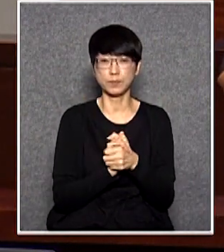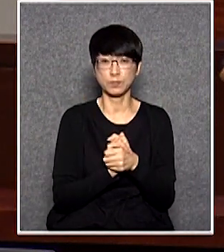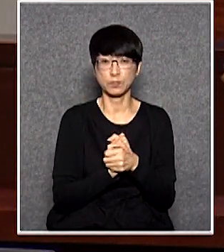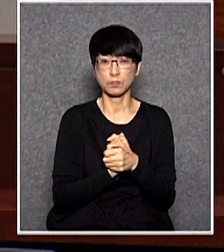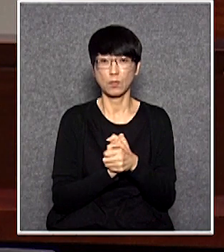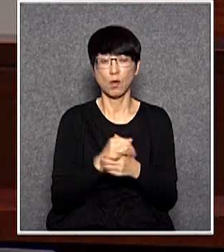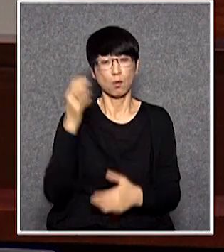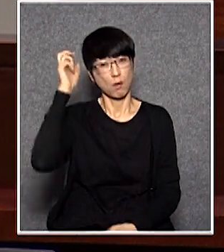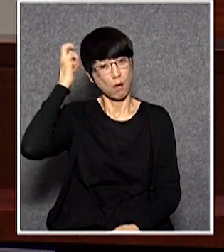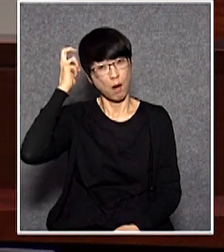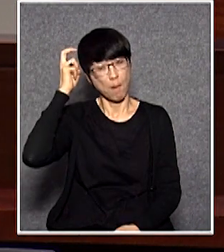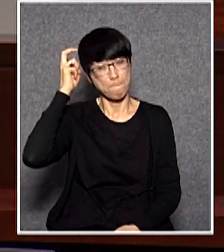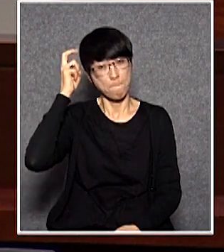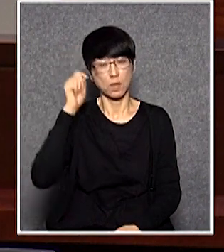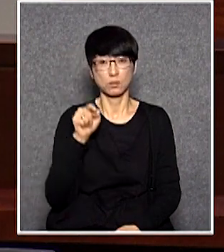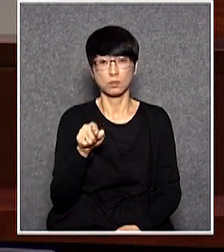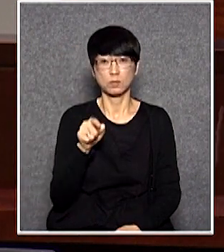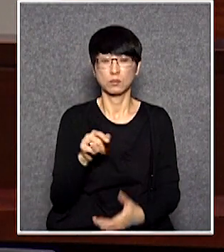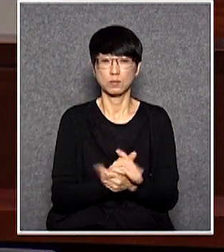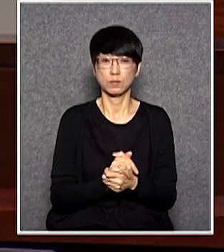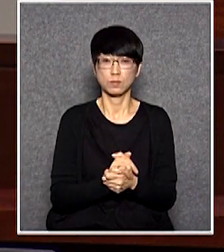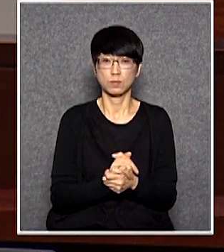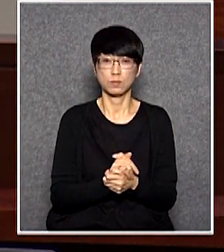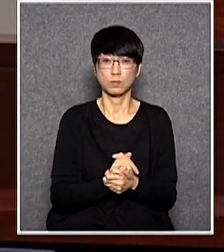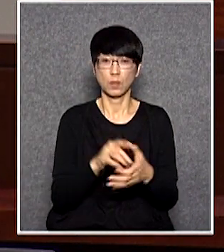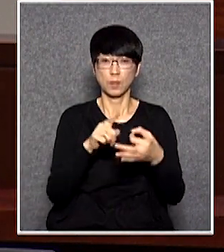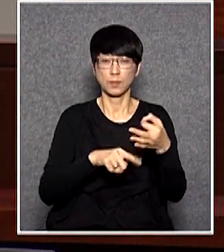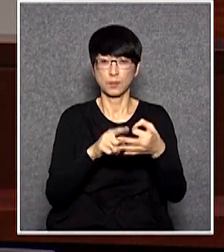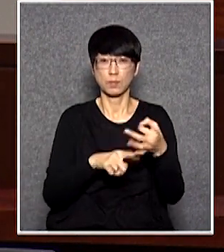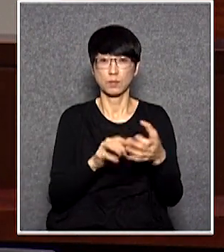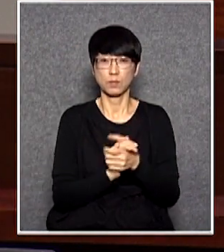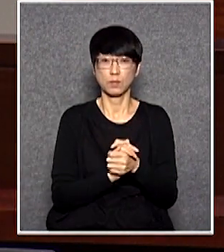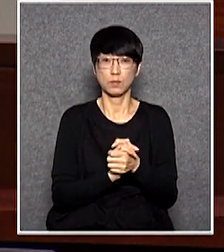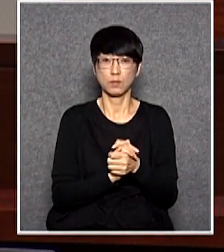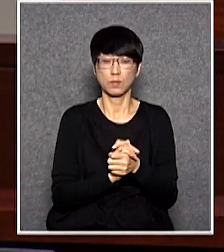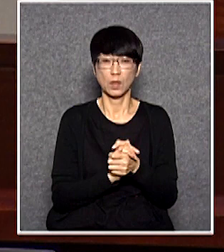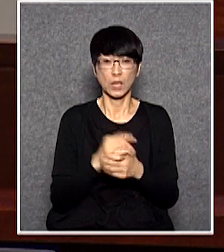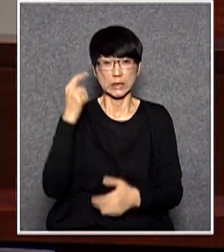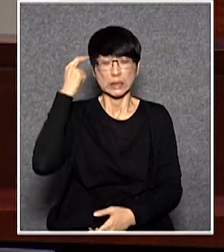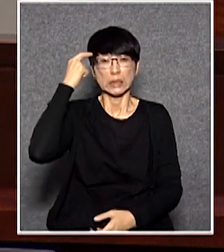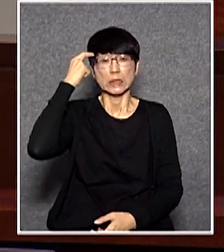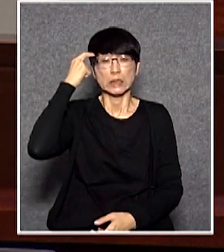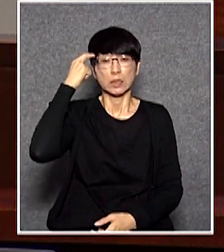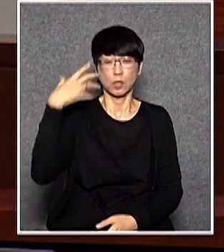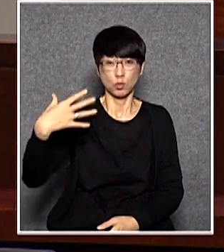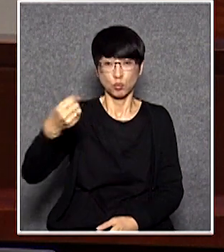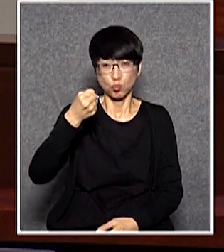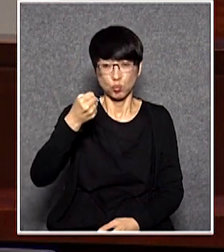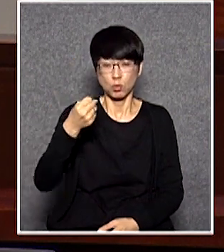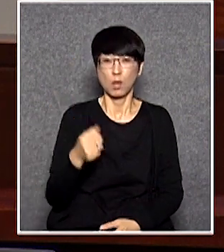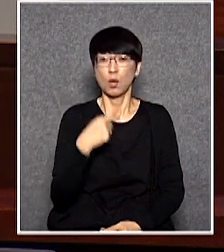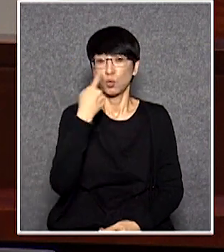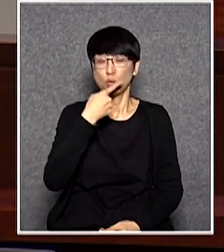我想起這個齊澤克說過意識形態的權力、話語權